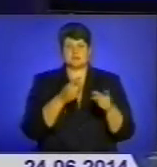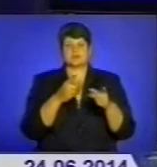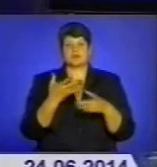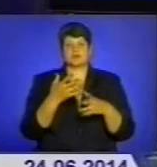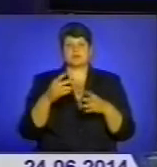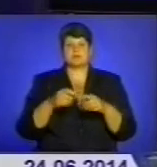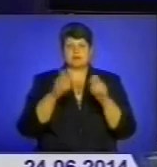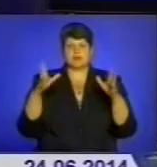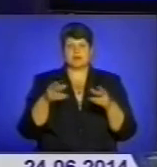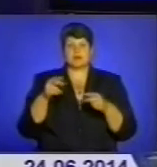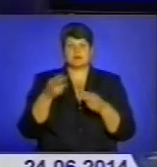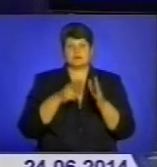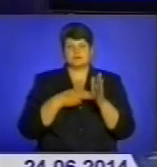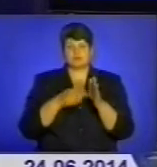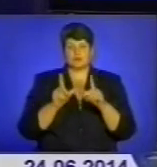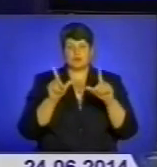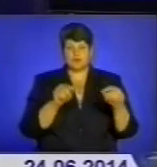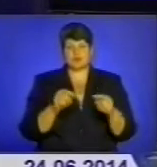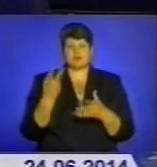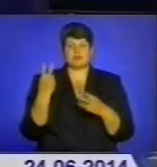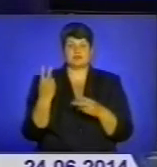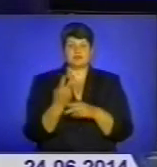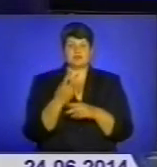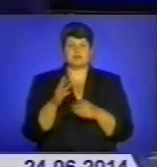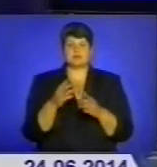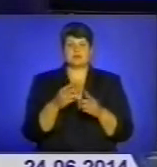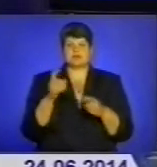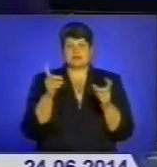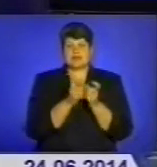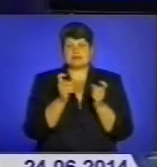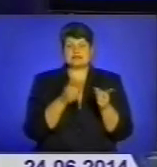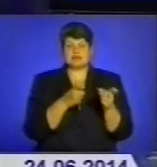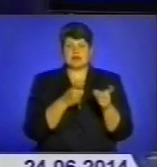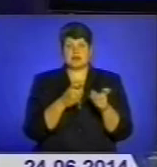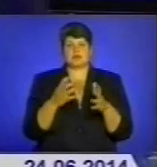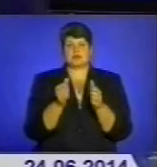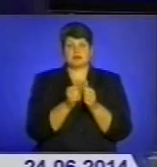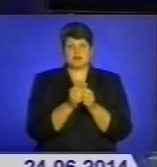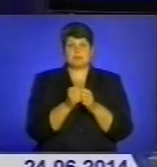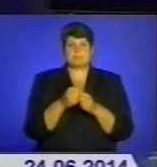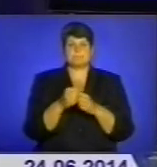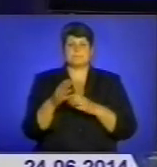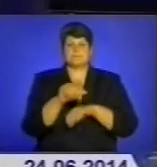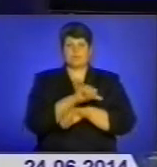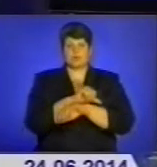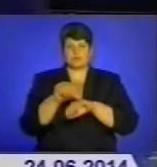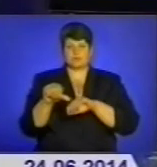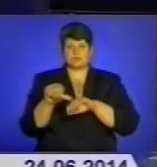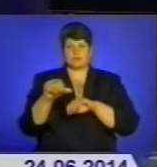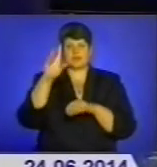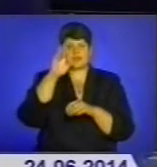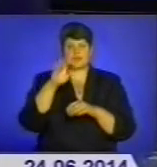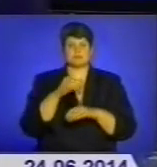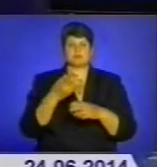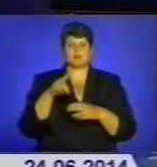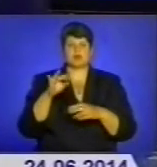антитерористичної операції на прикордонному пункті Ізварине. Хоча начальник прес-служби Держприкордонслужби